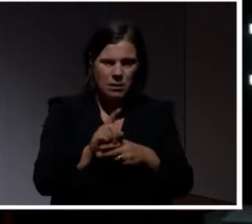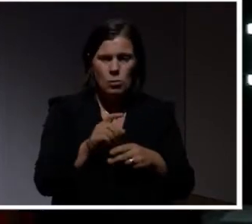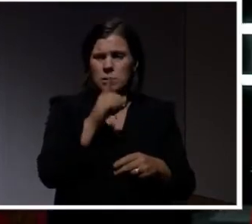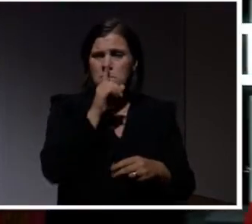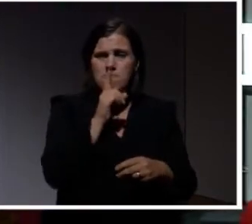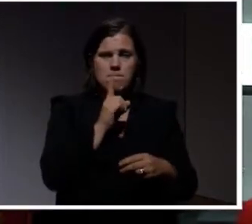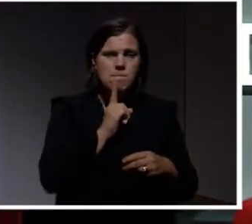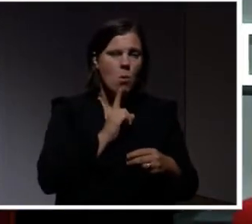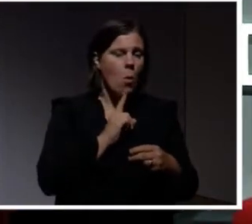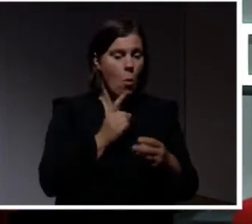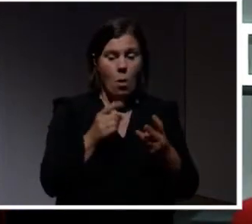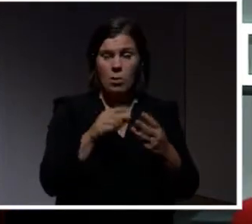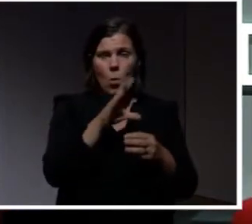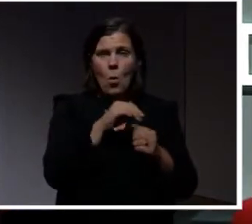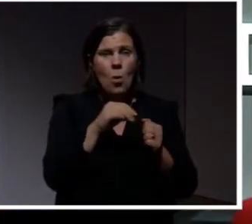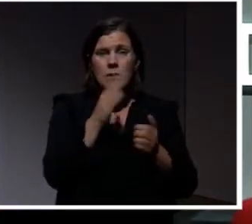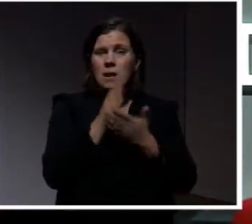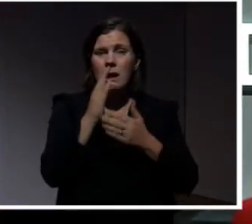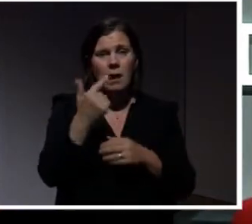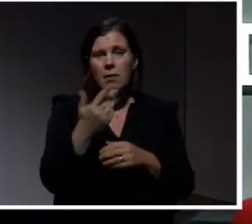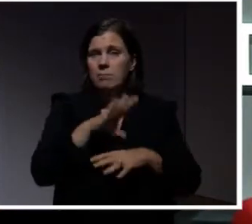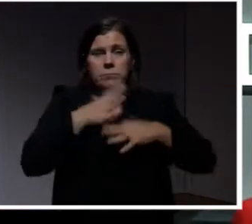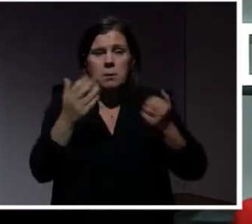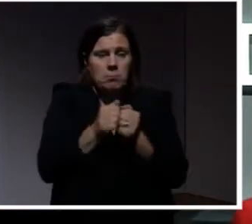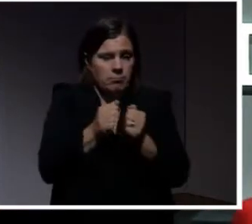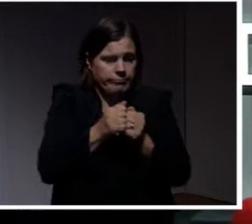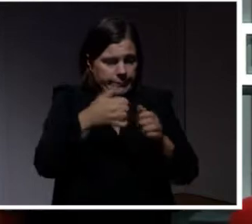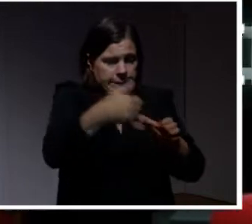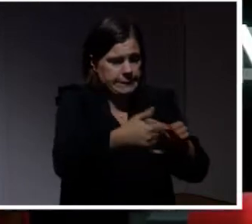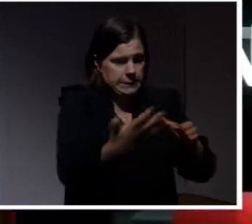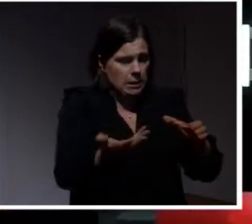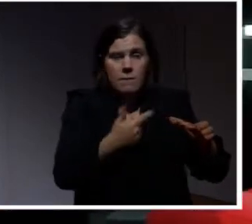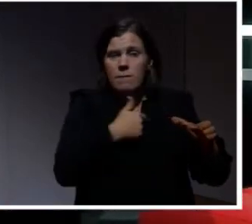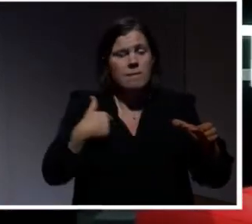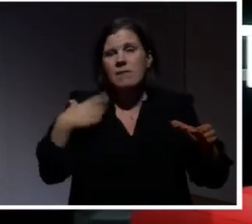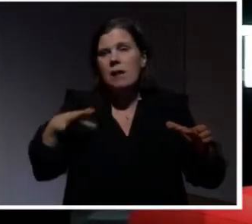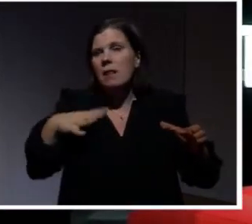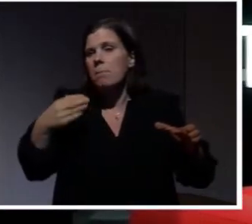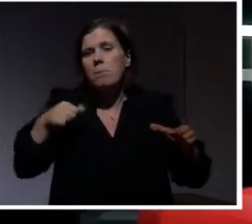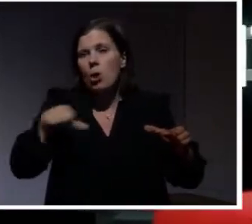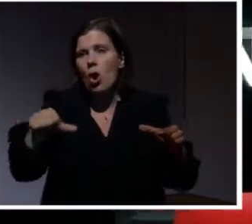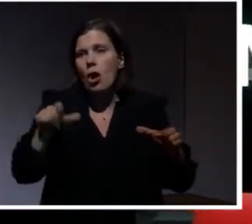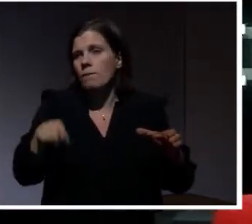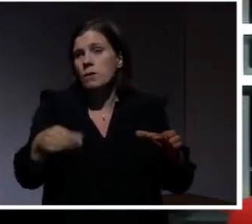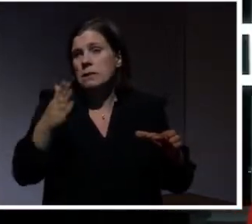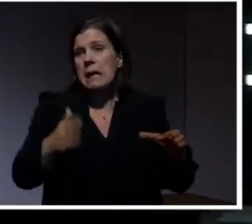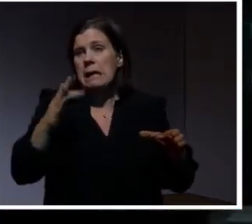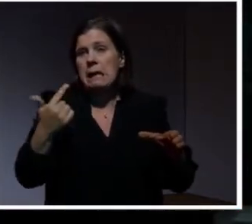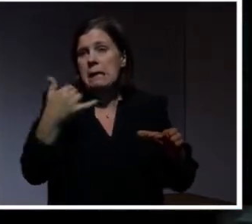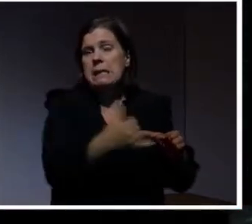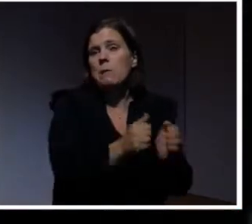marginaler. Då ryms inte säkerhet i den här ekvationen. För vi är inte beredda att betala för säkerhet.